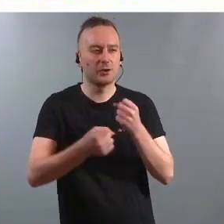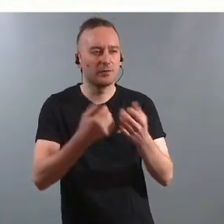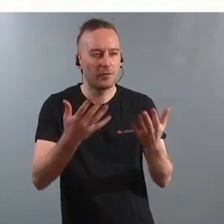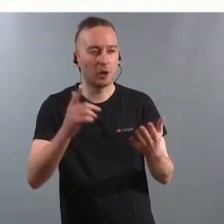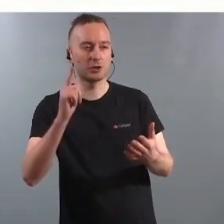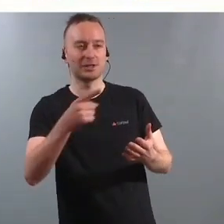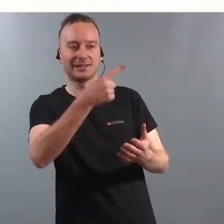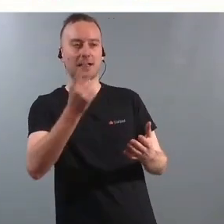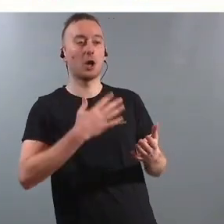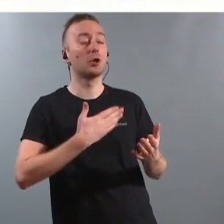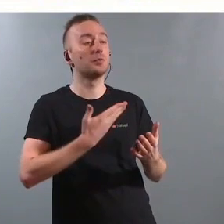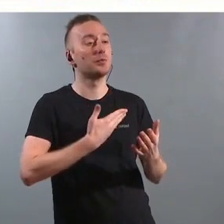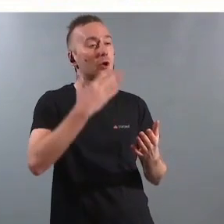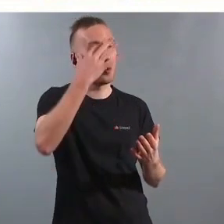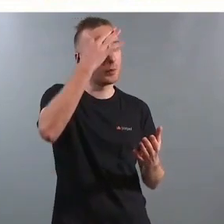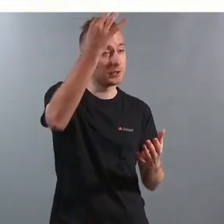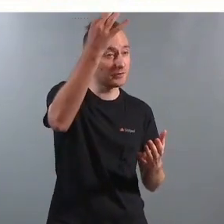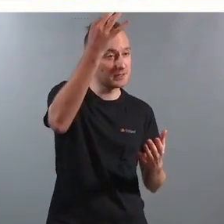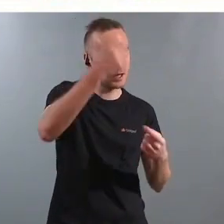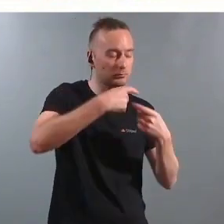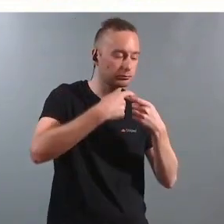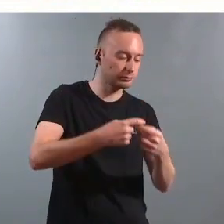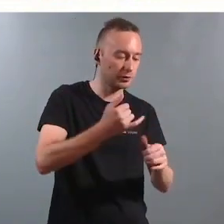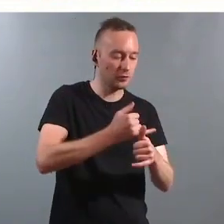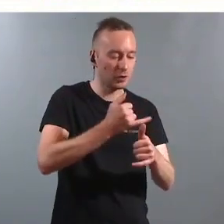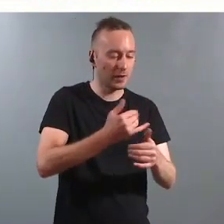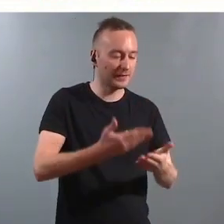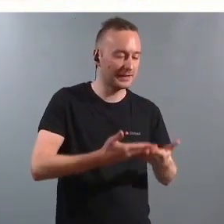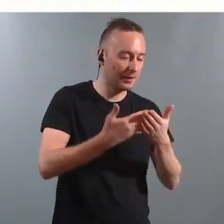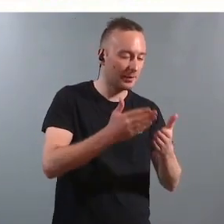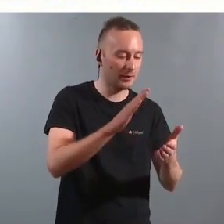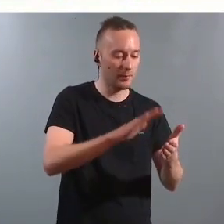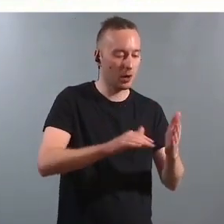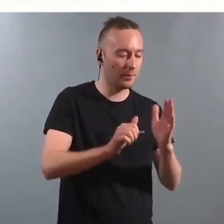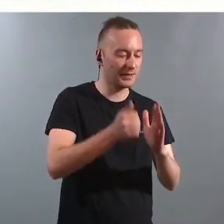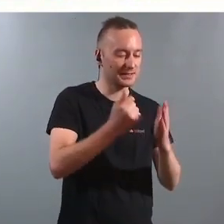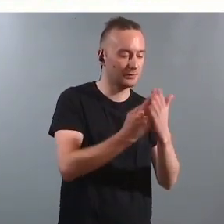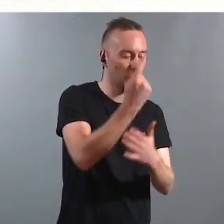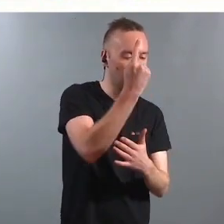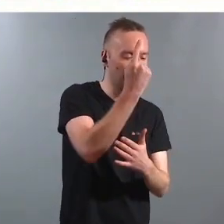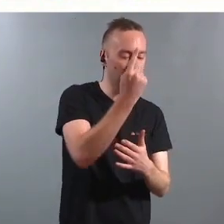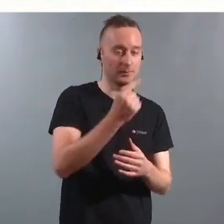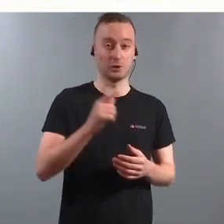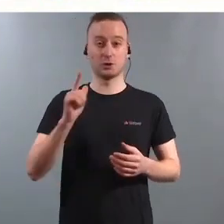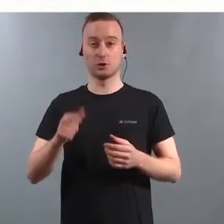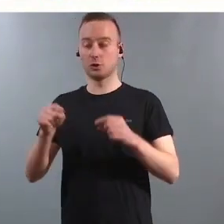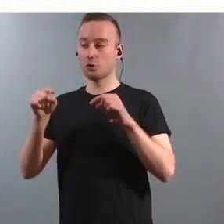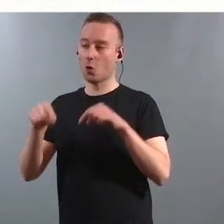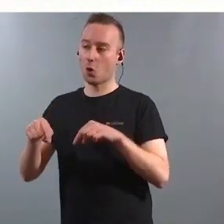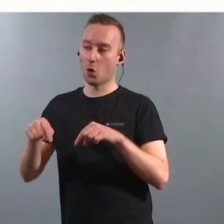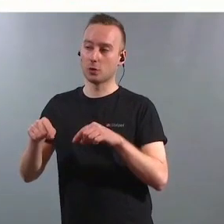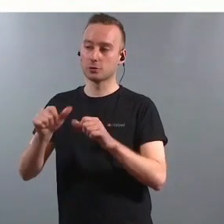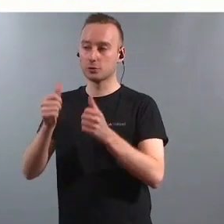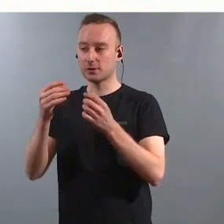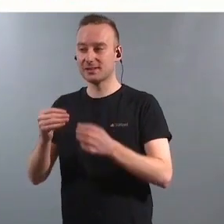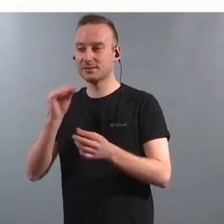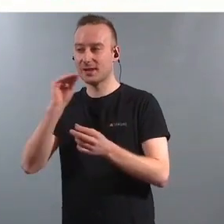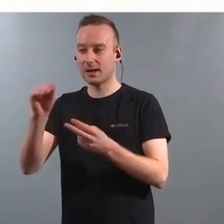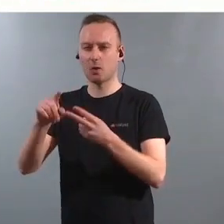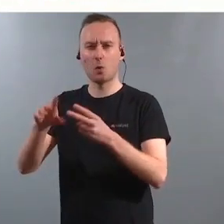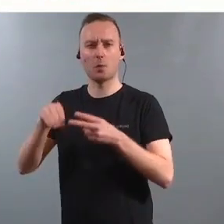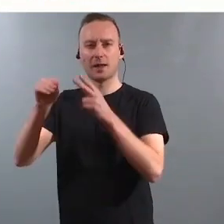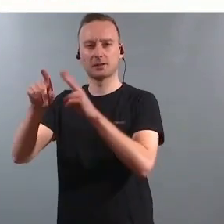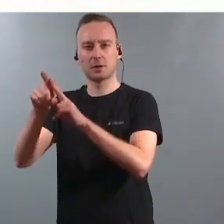kompetanse om forhold til hvordan man hjelper barn best mulig i den prosessen som kommer nå med stortingsmeldinger og opplæringslov. Bidra!